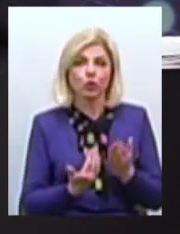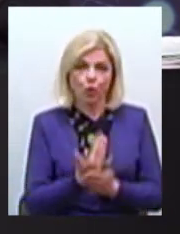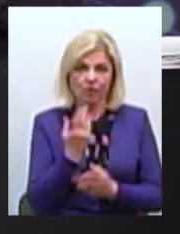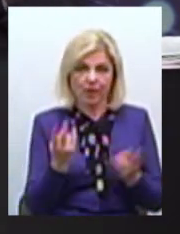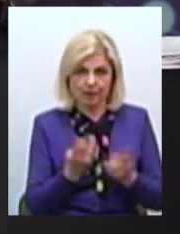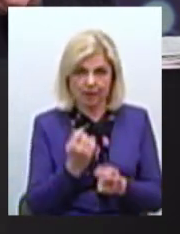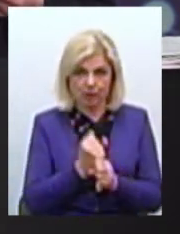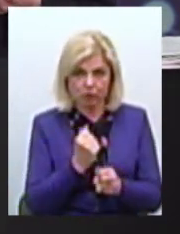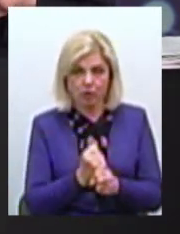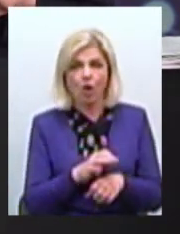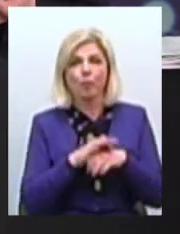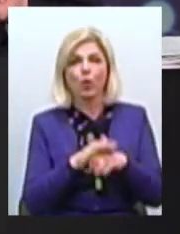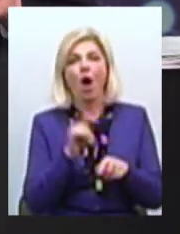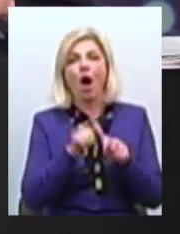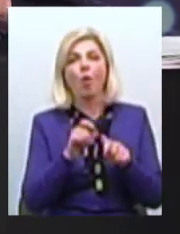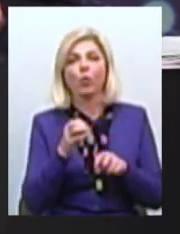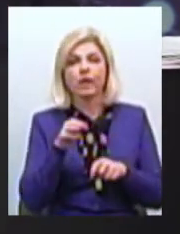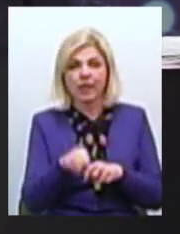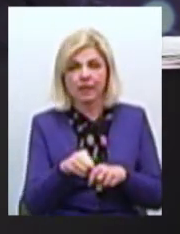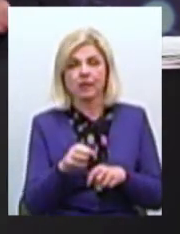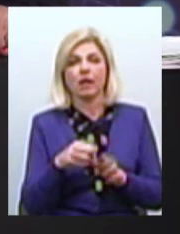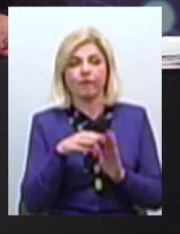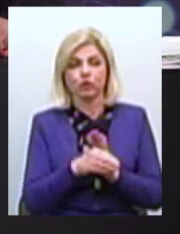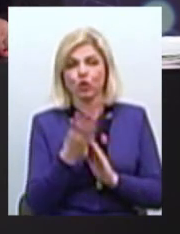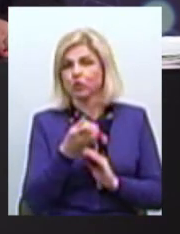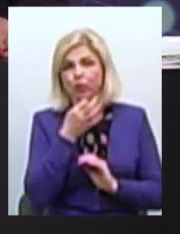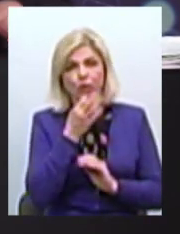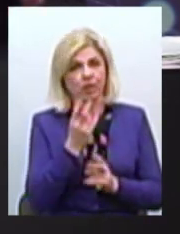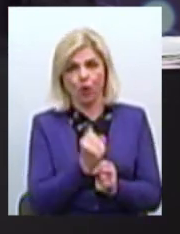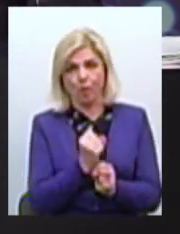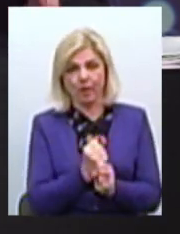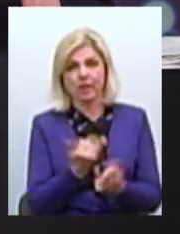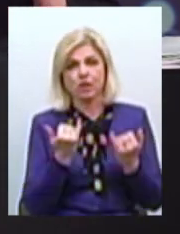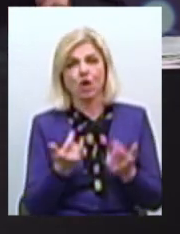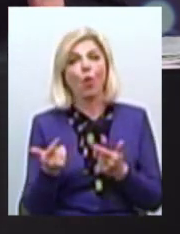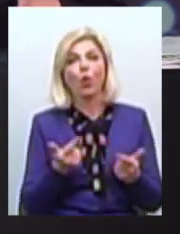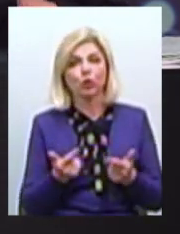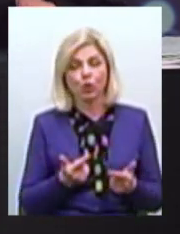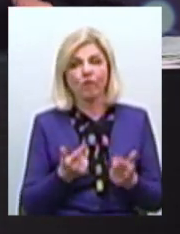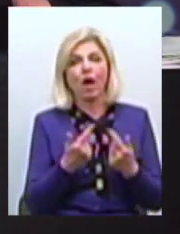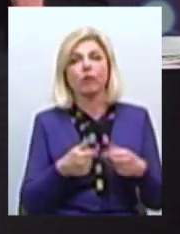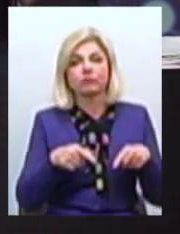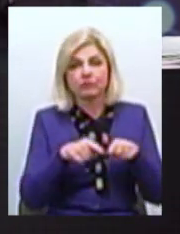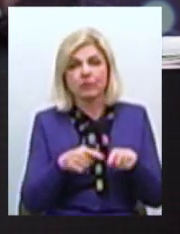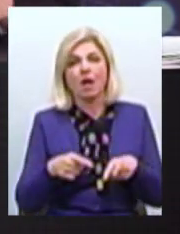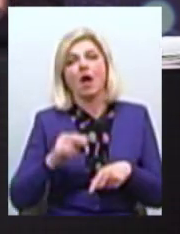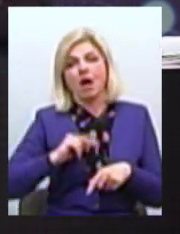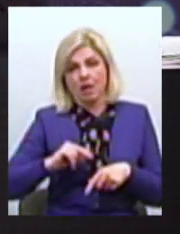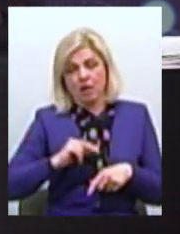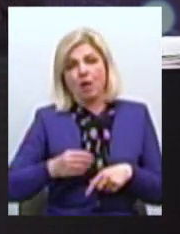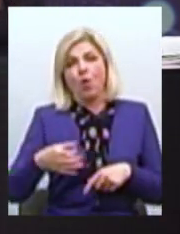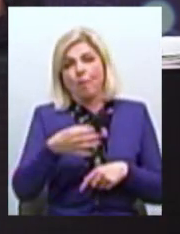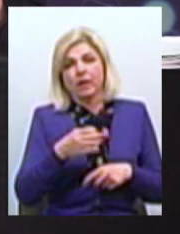Проведення аудіту В тому числі Цього ще не робилось Тому ми зараз готуємо Апарат обласної ради Депутати, які